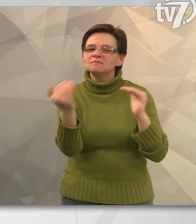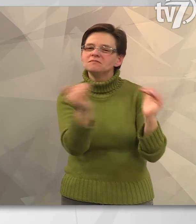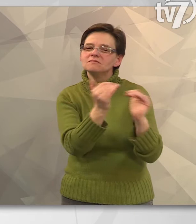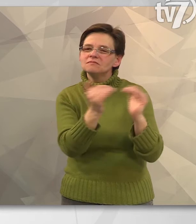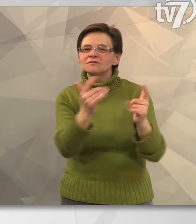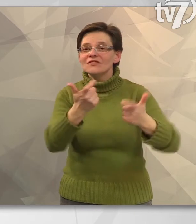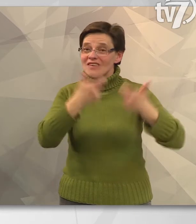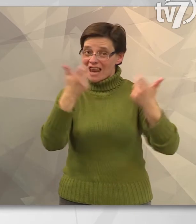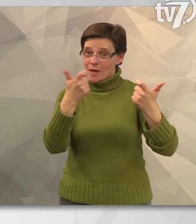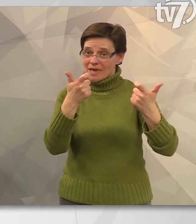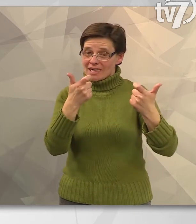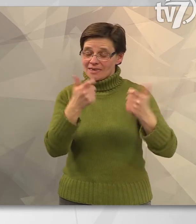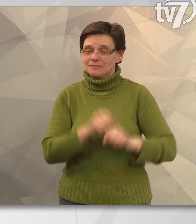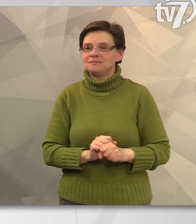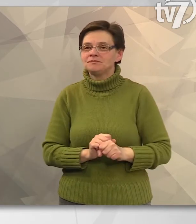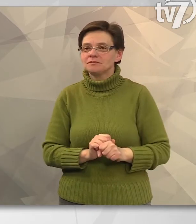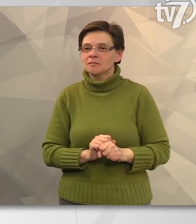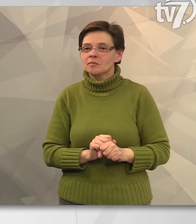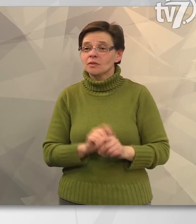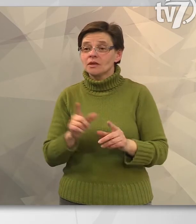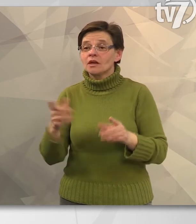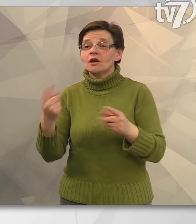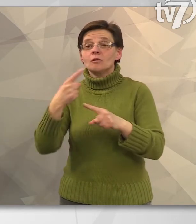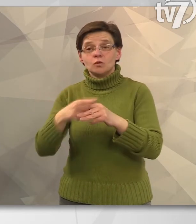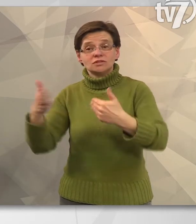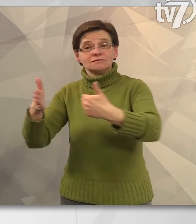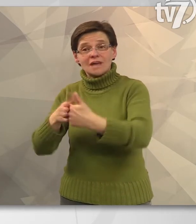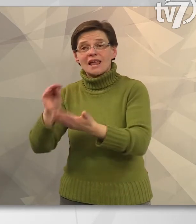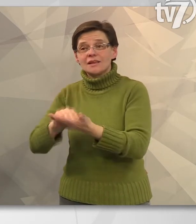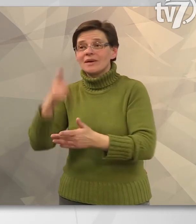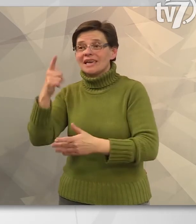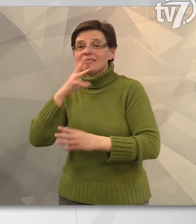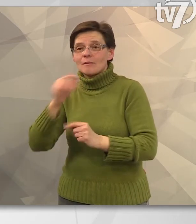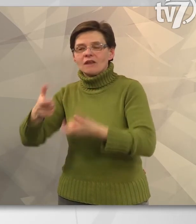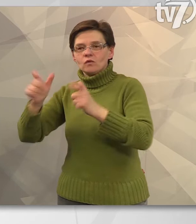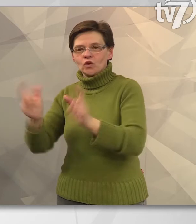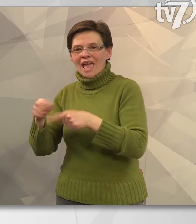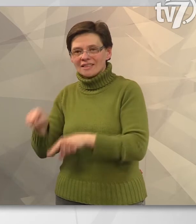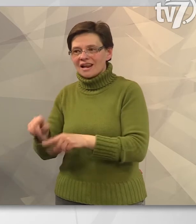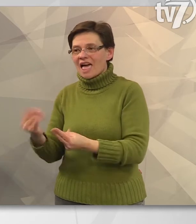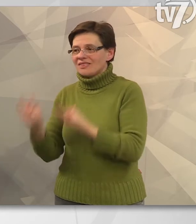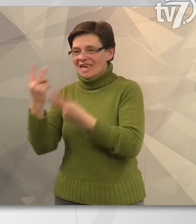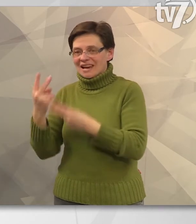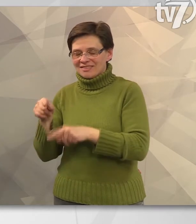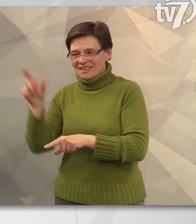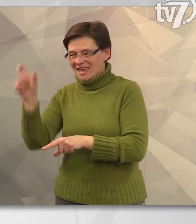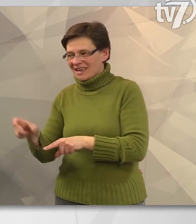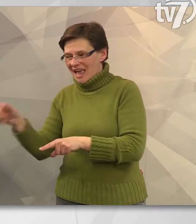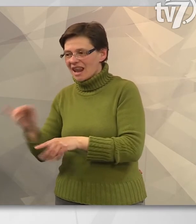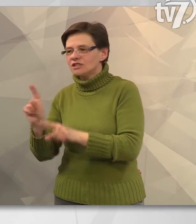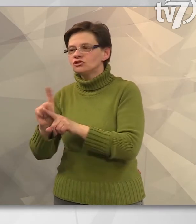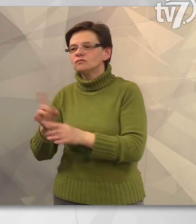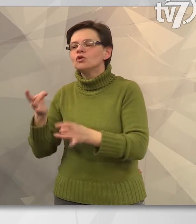akkor csinálnak egy konszenzusos véleményt. Velük párhuzamosan még két ember függetlenül értékeli.